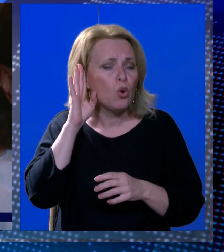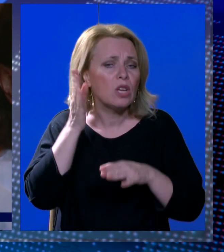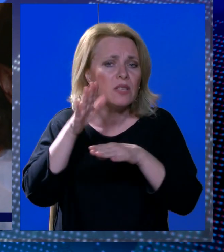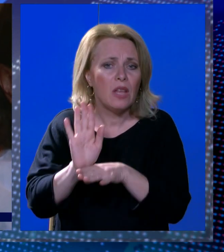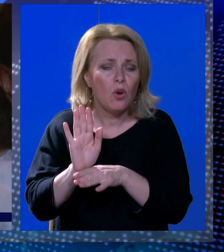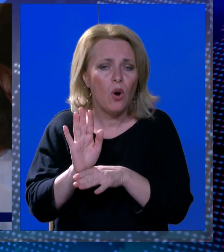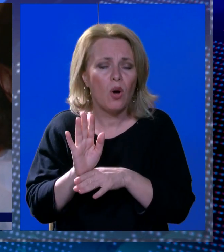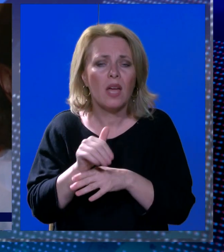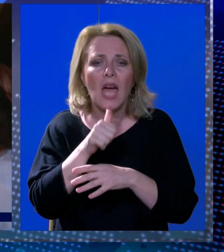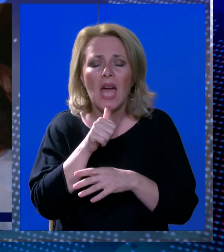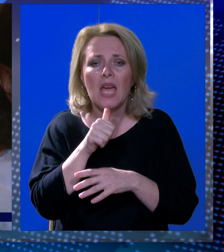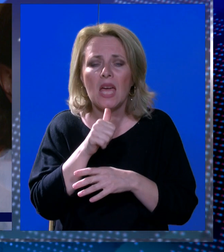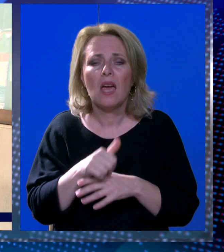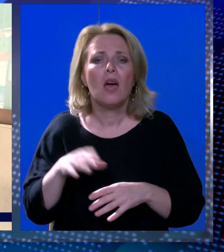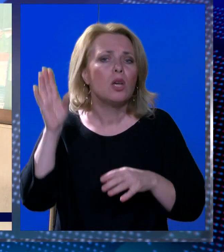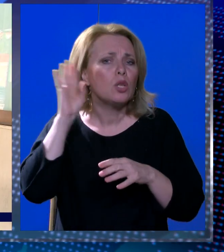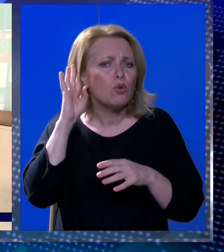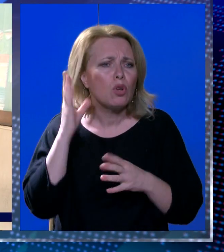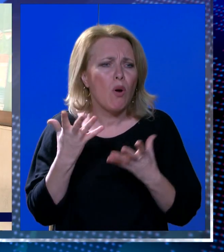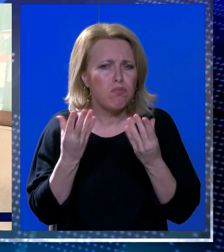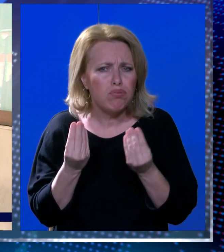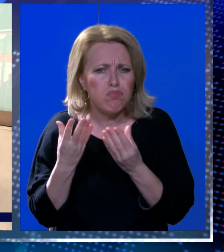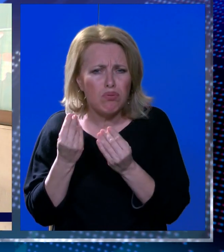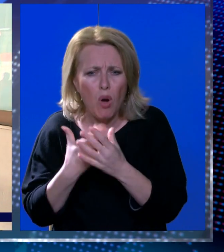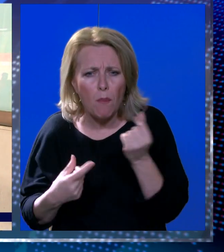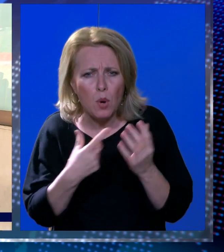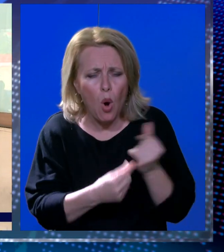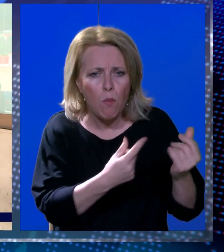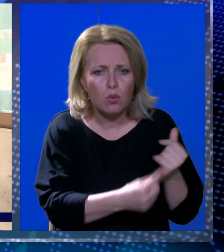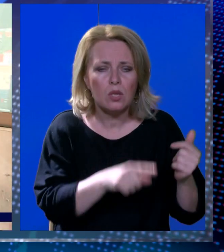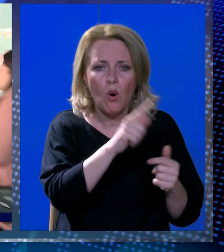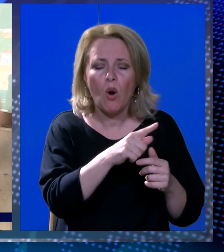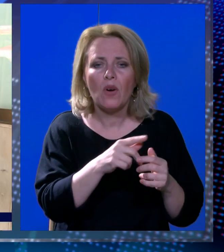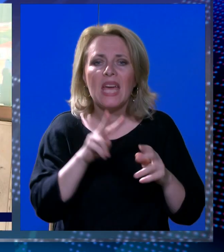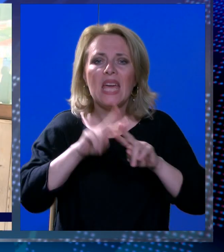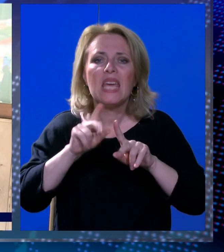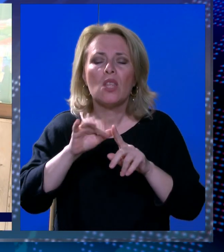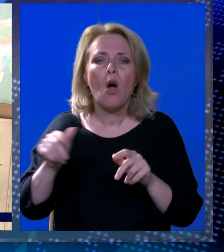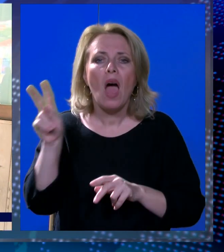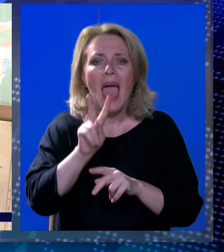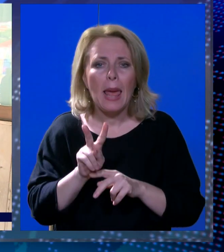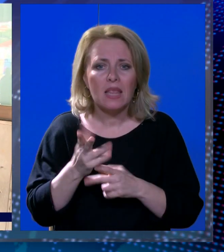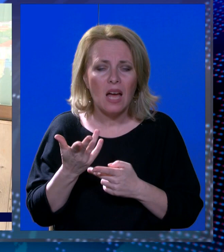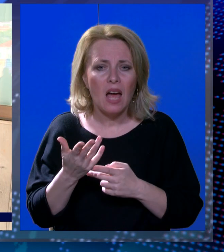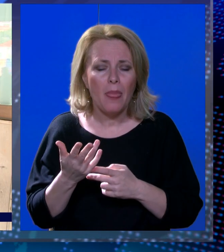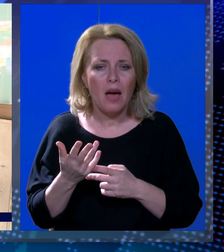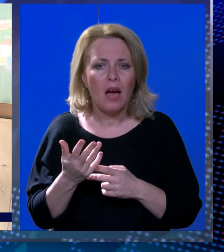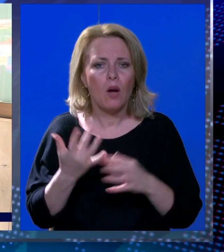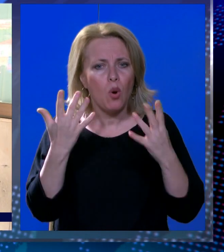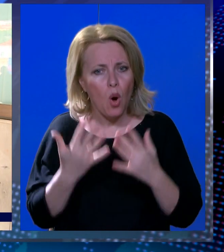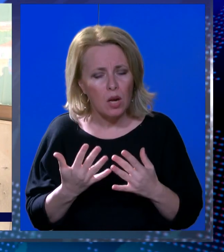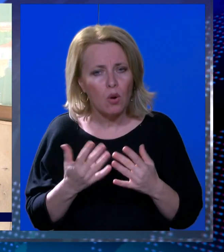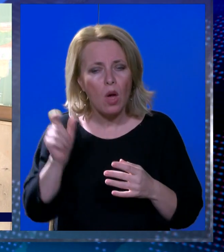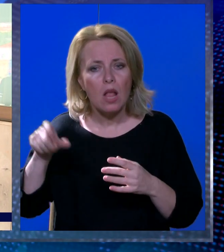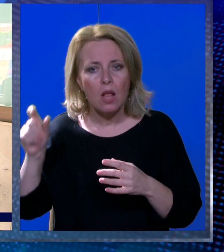i slušati koliko je propusta bilo u hidroelektrani, koliko je ljudi zaduženih